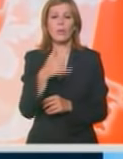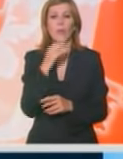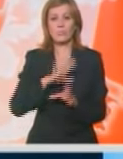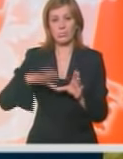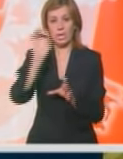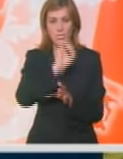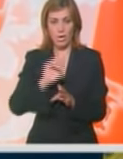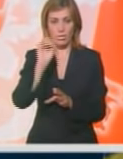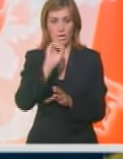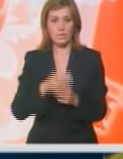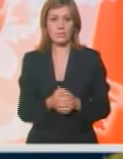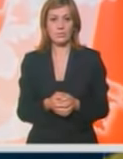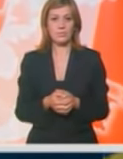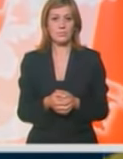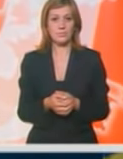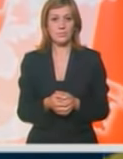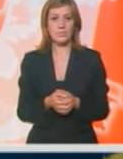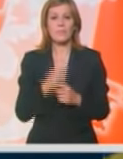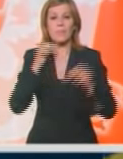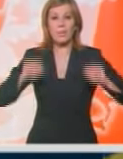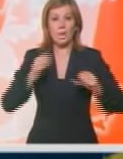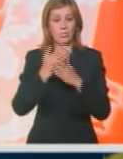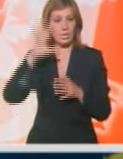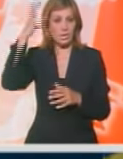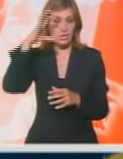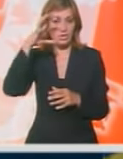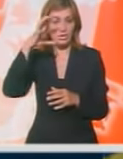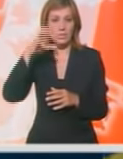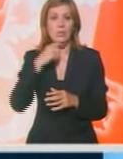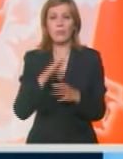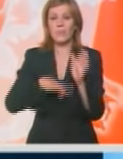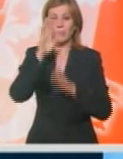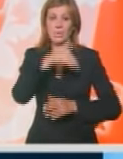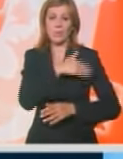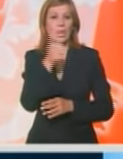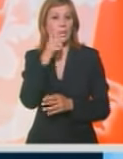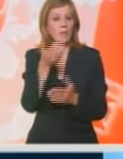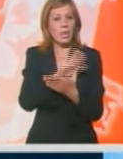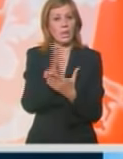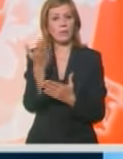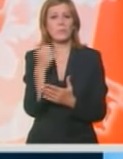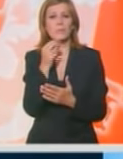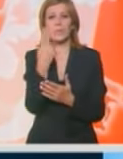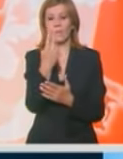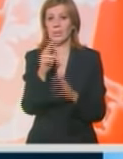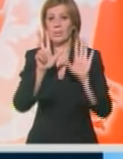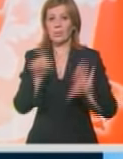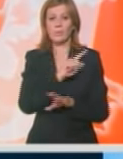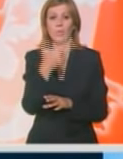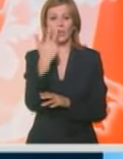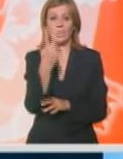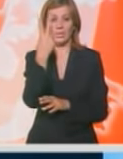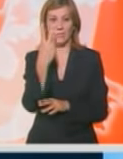kontinenta. Na Balkanu pretežno sunčano, Maksimalna dnevna temperatura kreteće se od 28 do